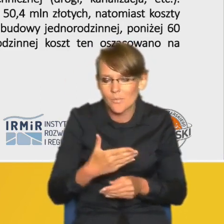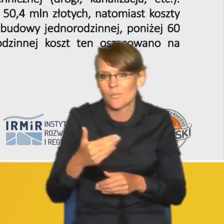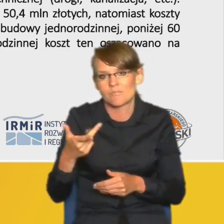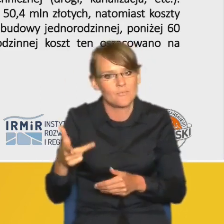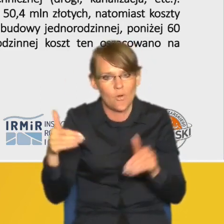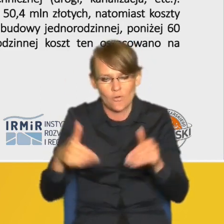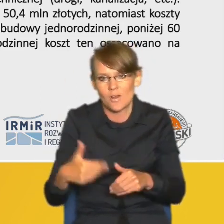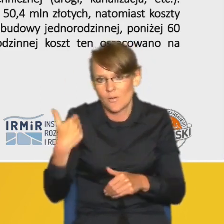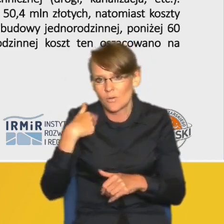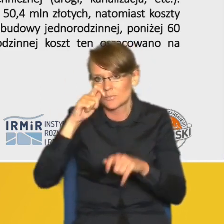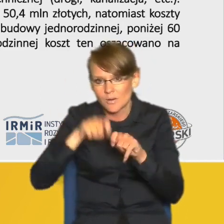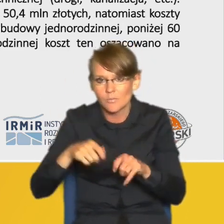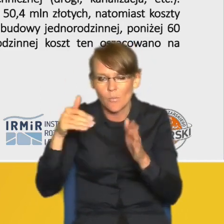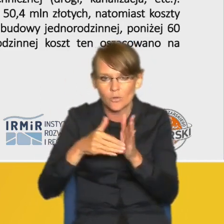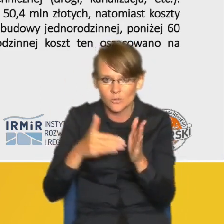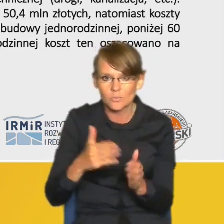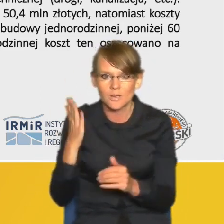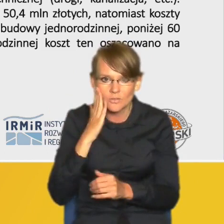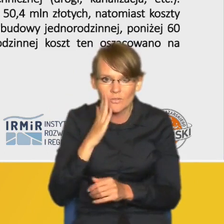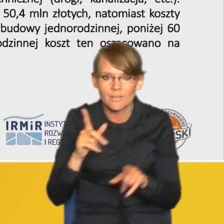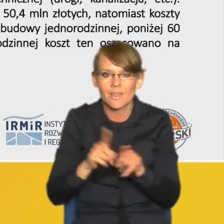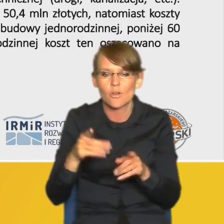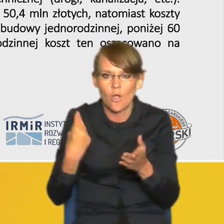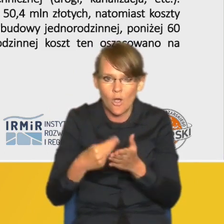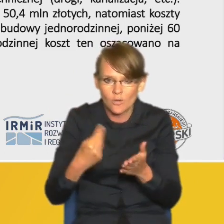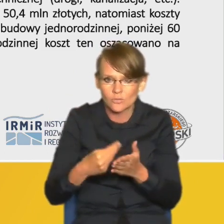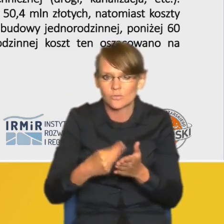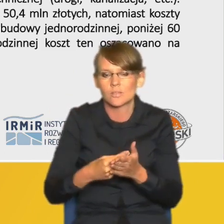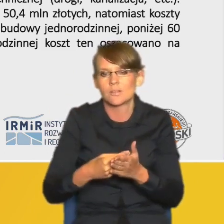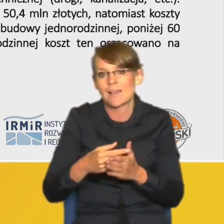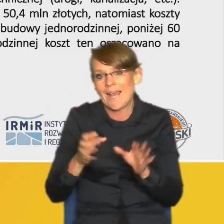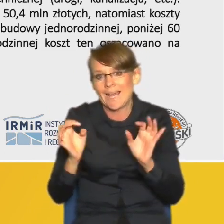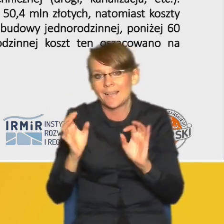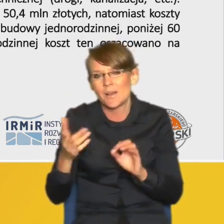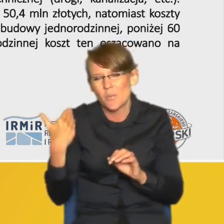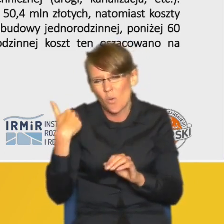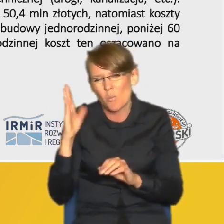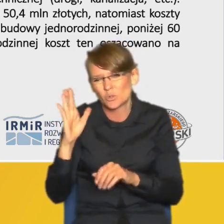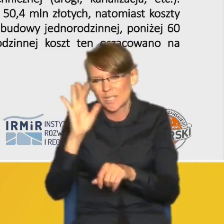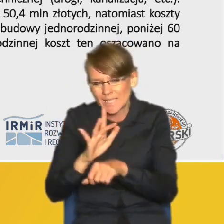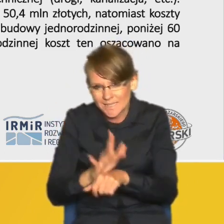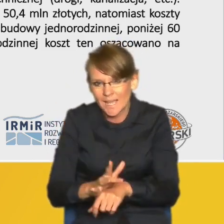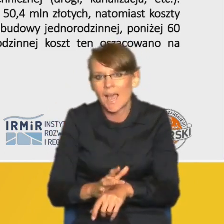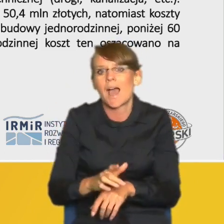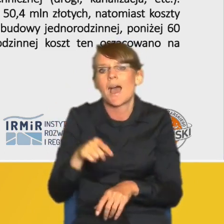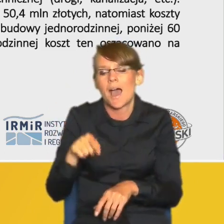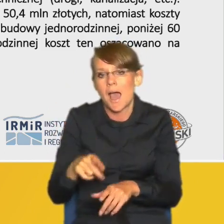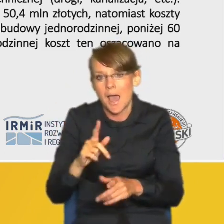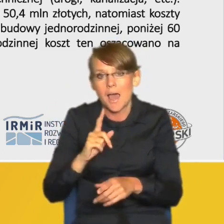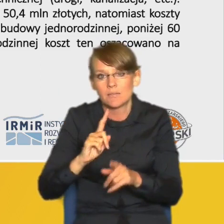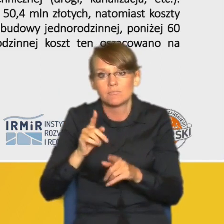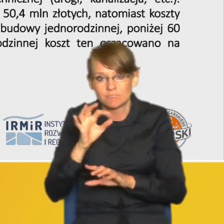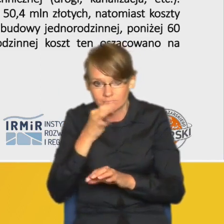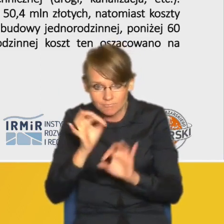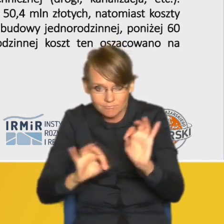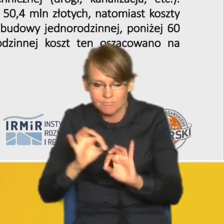mieszkaniowych a jednocześnie kosztów infrastrukturalnych które dzisiaj po pewnej krytyce modyfikacji z powodzeniem można byłoby stosować w praktyce